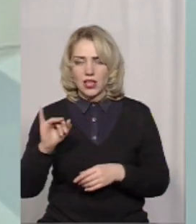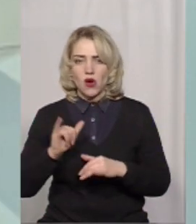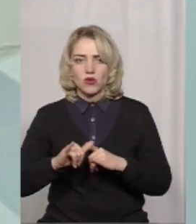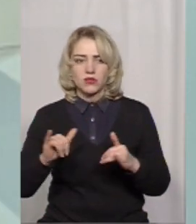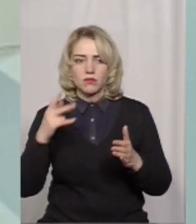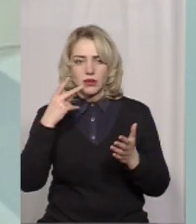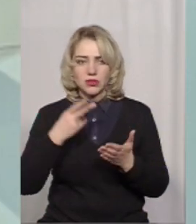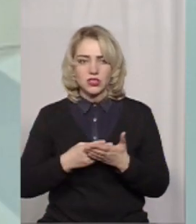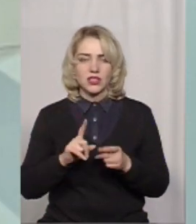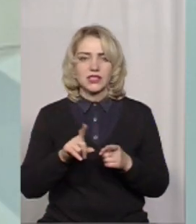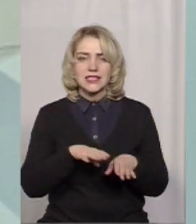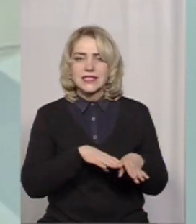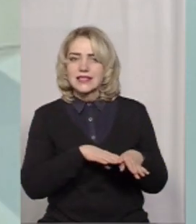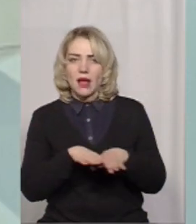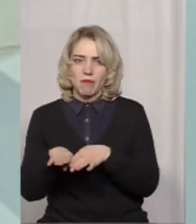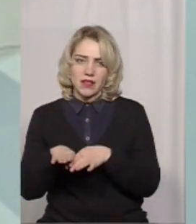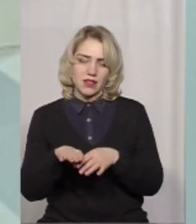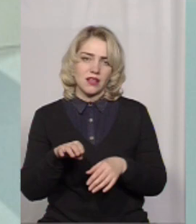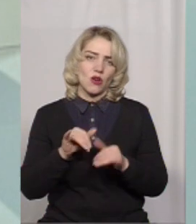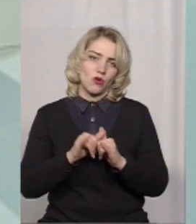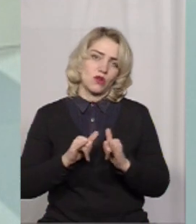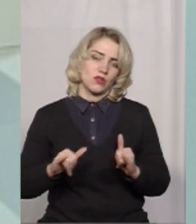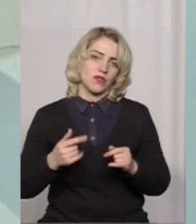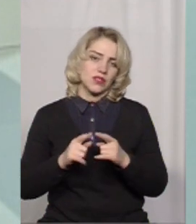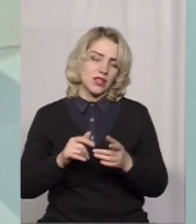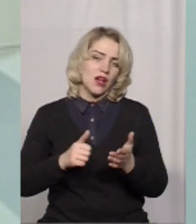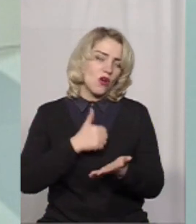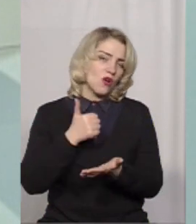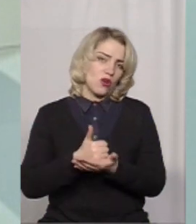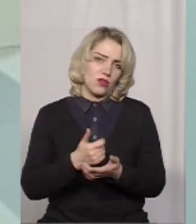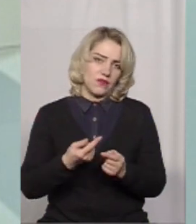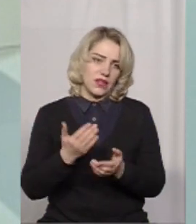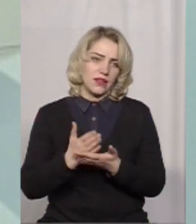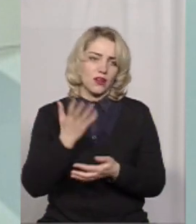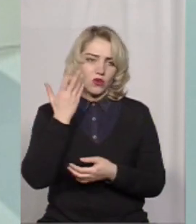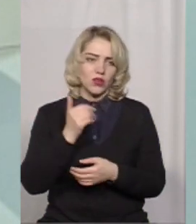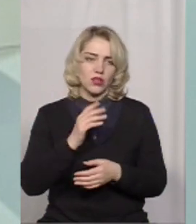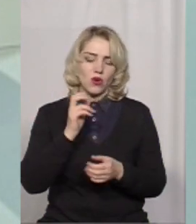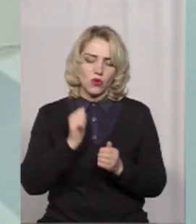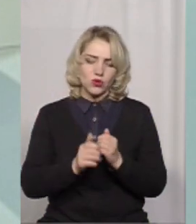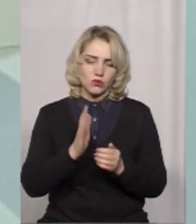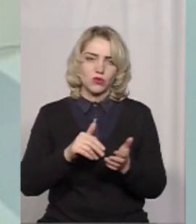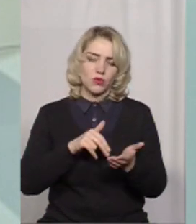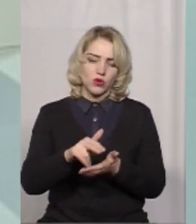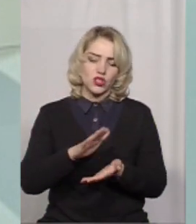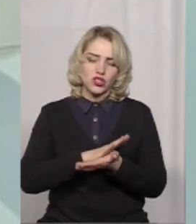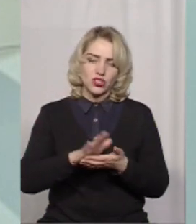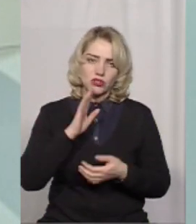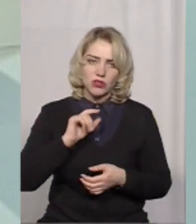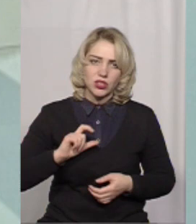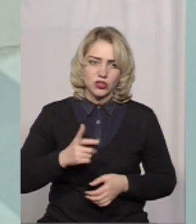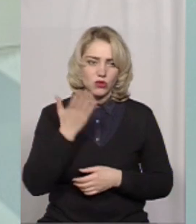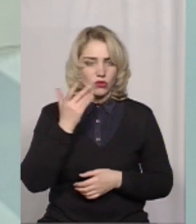що це є стійкий стабільний розвиток. І саме це є найголовнішим, коли кожен буде проходити чистою річкою, коли будуть пити